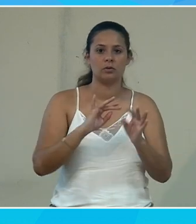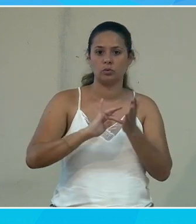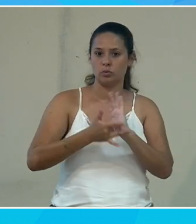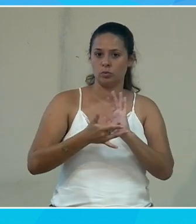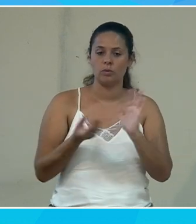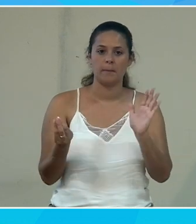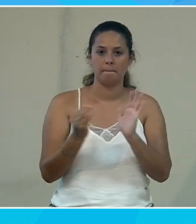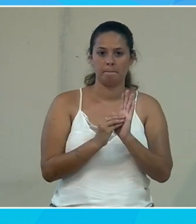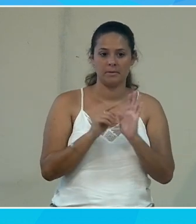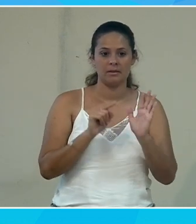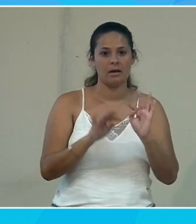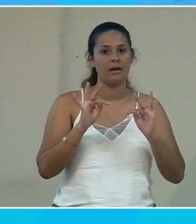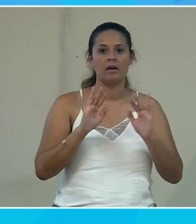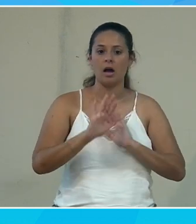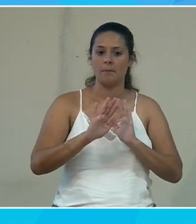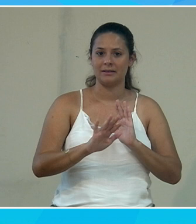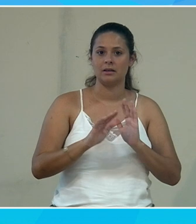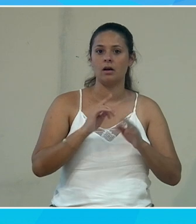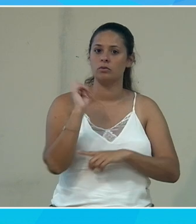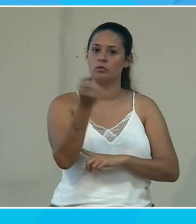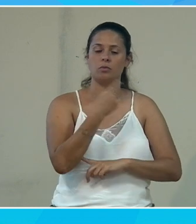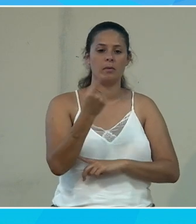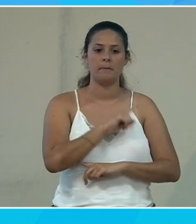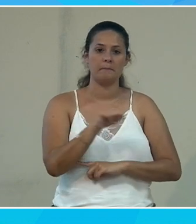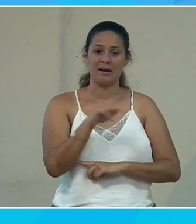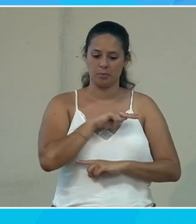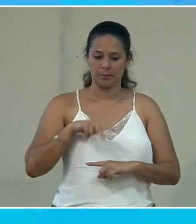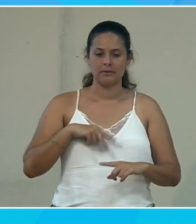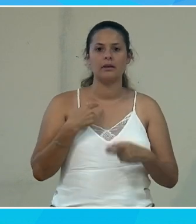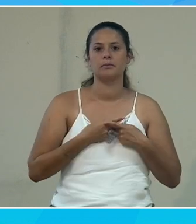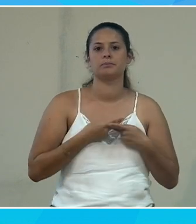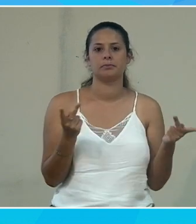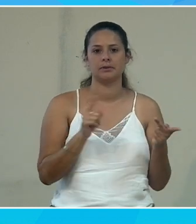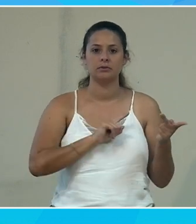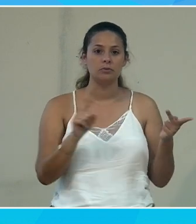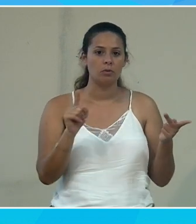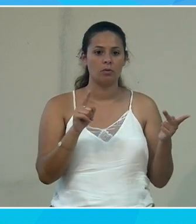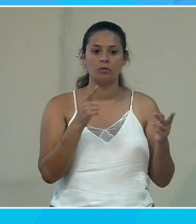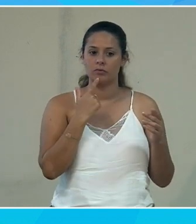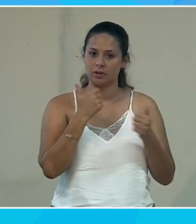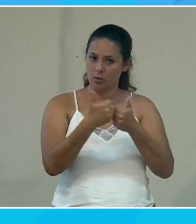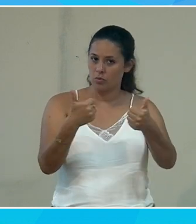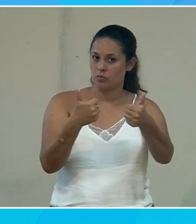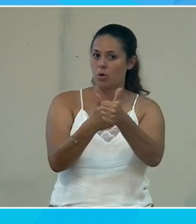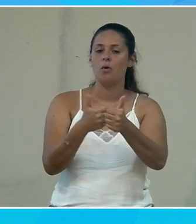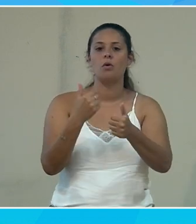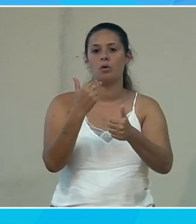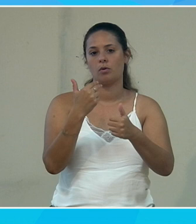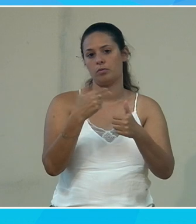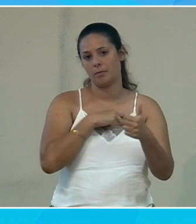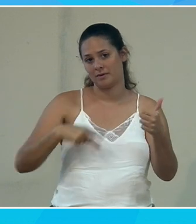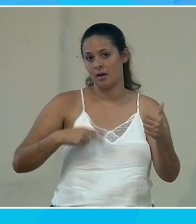que vous mettez en open source appartient à tout le monde donc vous n'êtes plus propriétaire de ce que vous publiez vous êtes copropriétaire de l'usage de tout ça